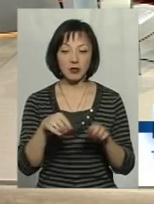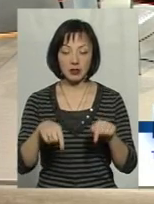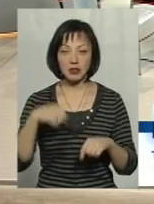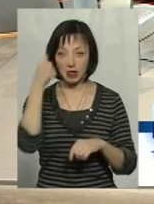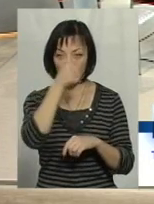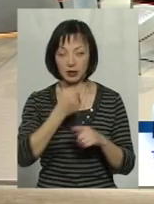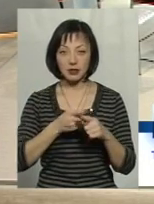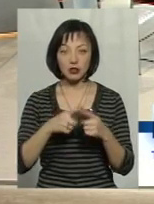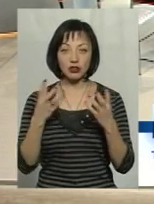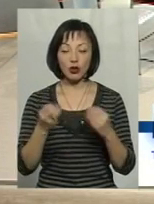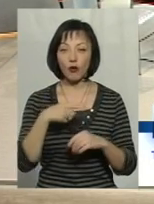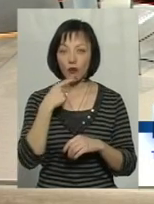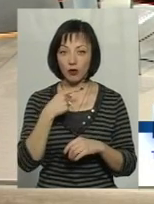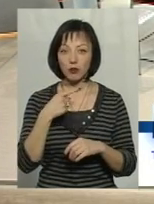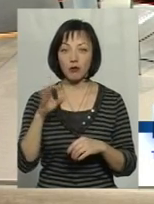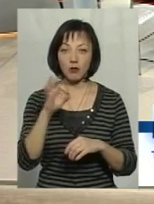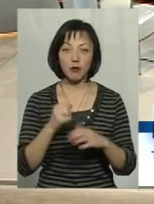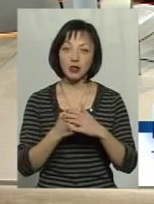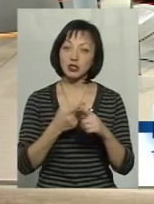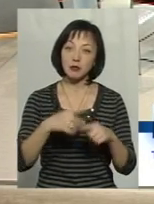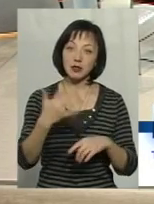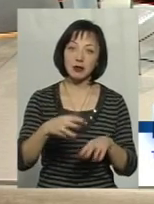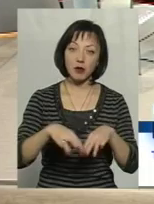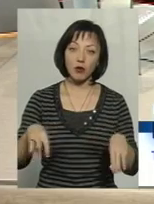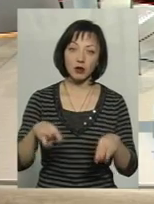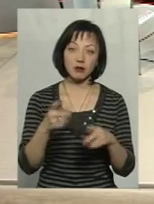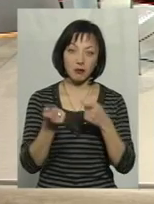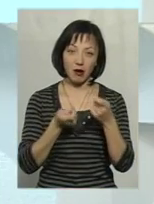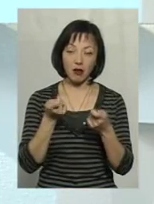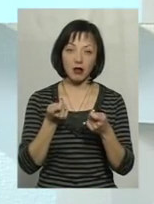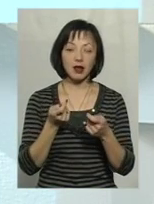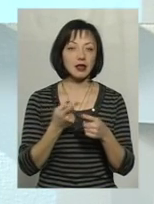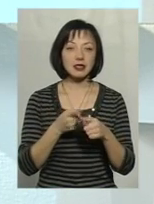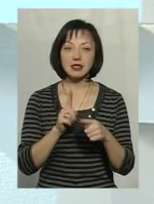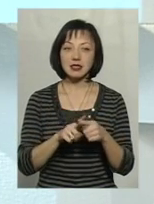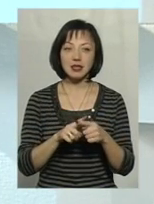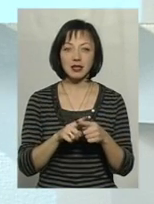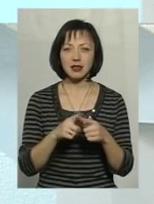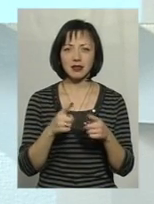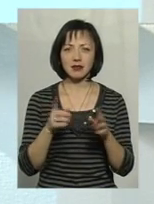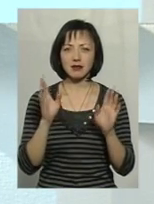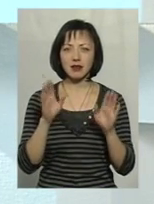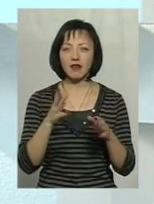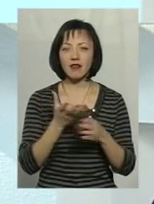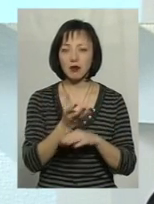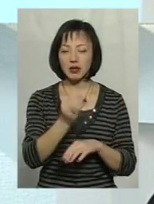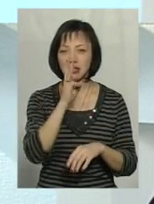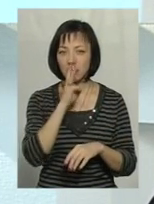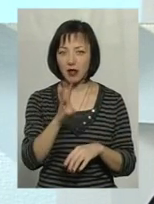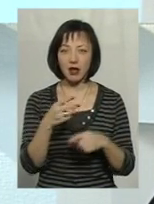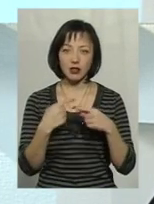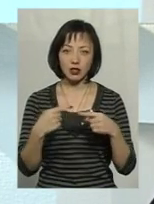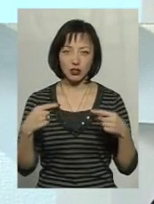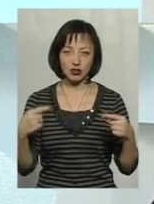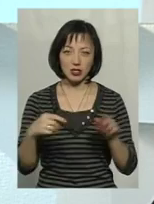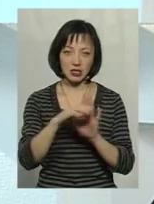рік. Але це ми ще говоримо, я так розумію, про базовий. Чи це 50 мільйонів, крапля в морі? Це базовий цифр, це виплата заробітної плати і інших